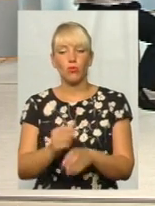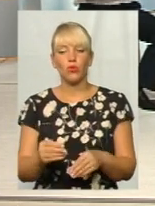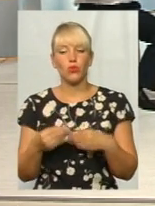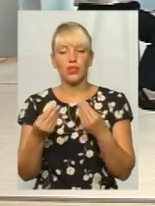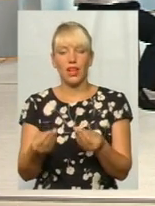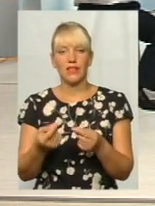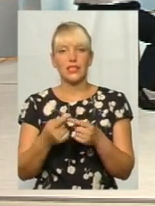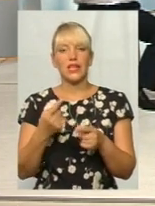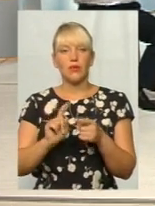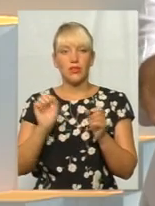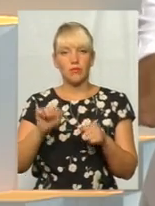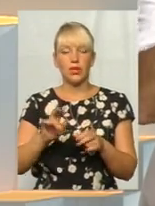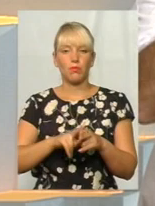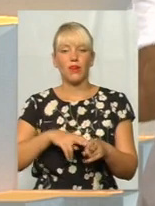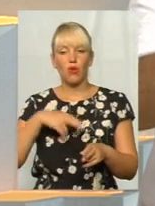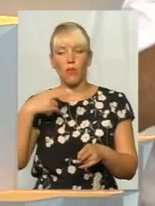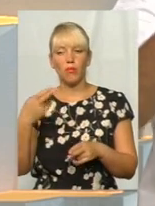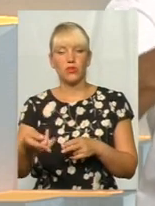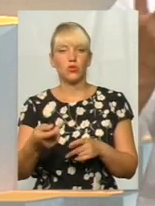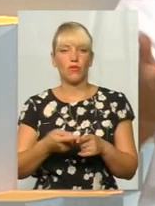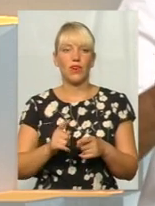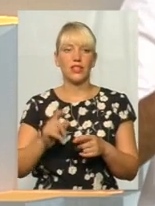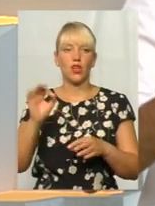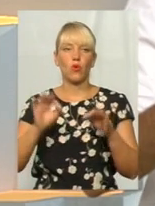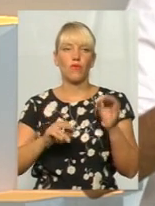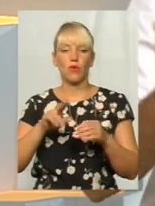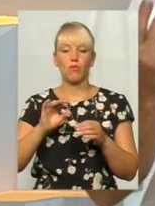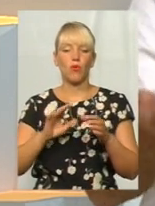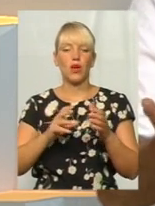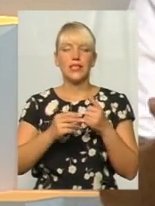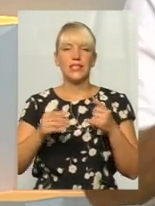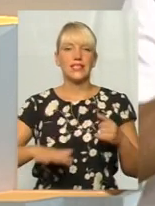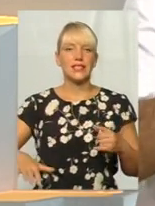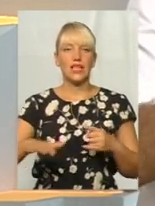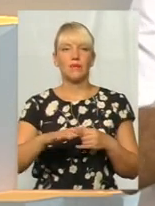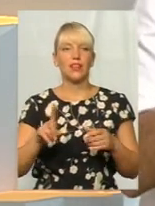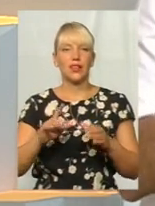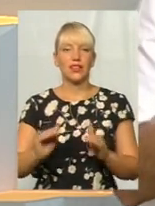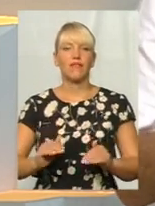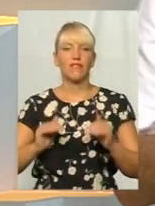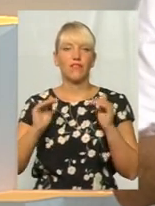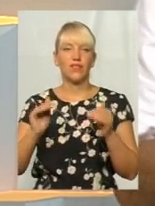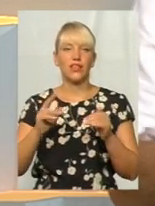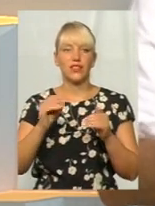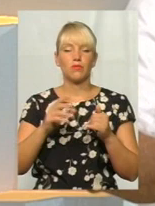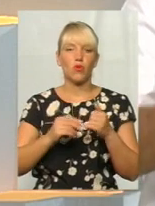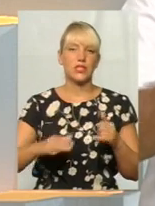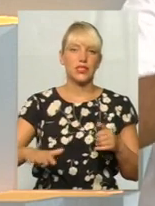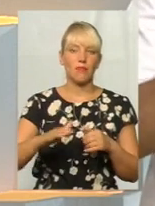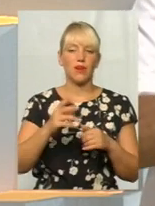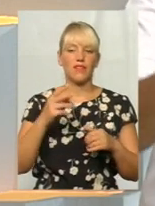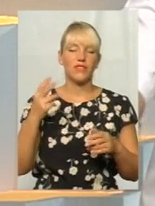частину компенсувати коефіцієнт по землі, який виріс за рахунок інфляції за три роки майже в три рази,